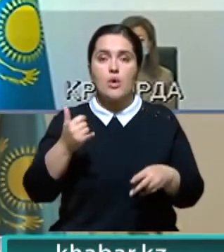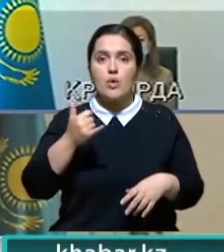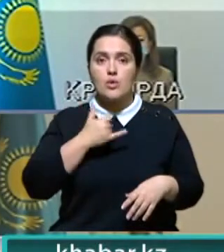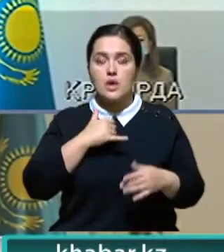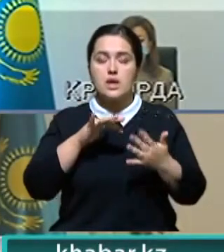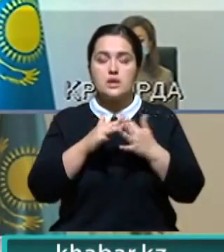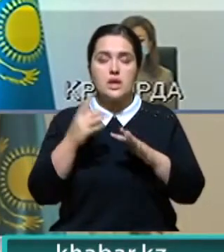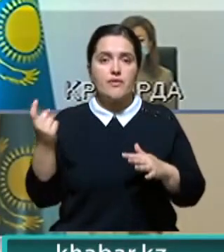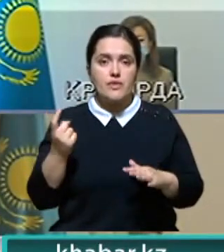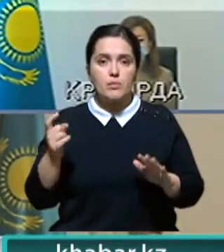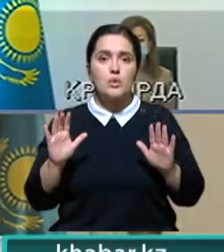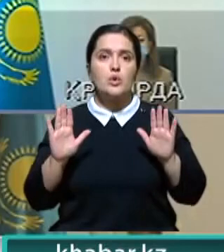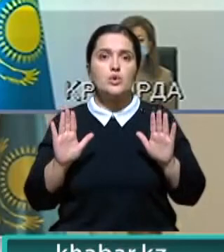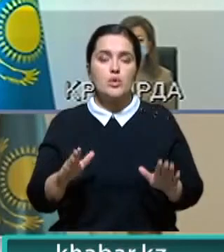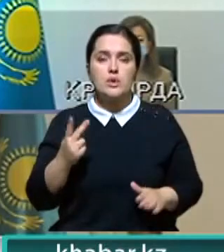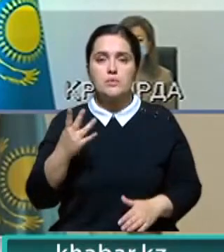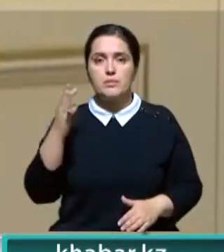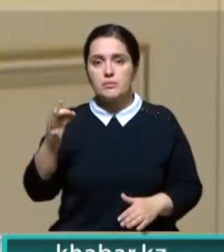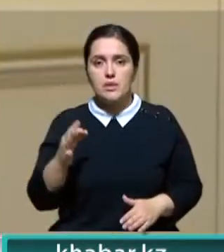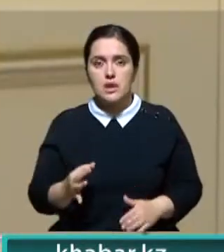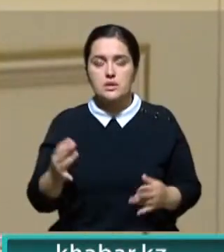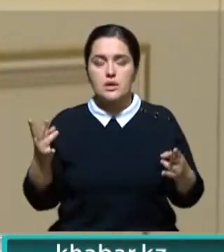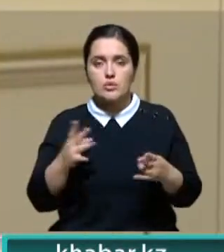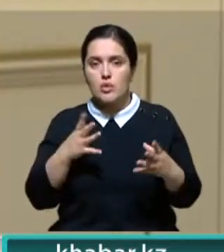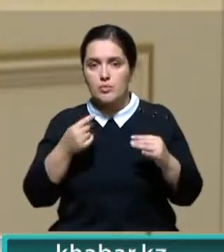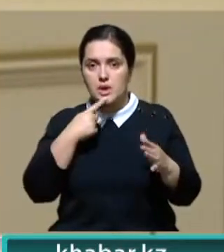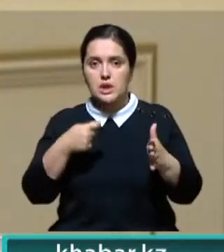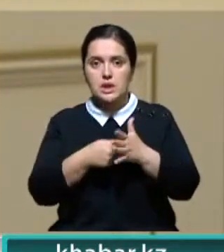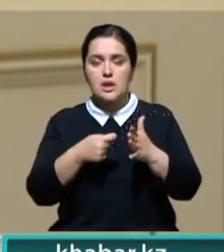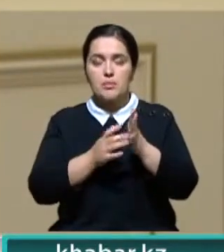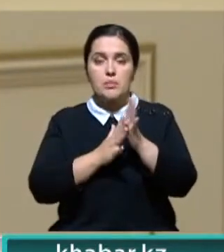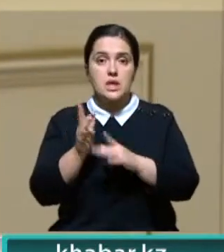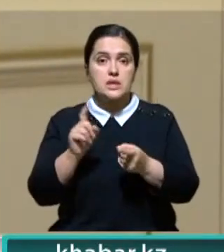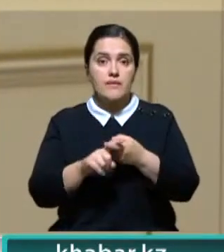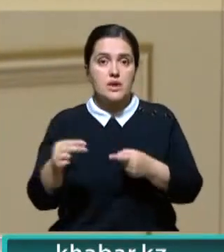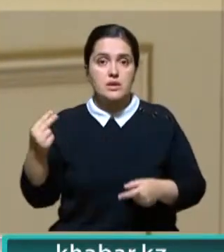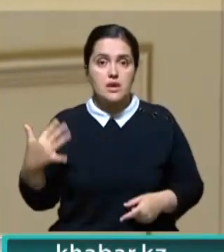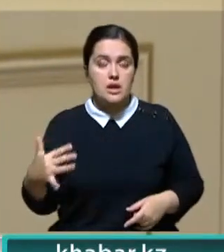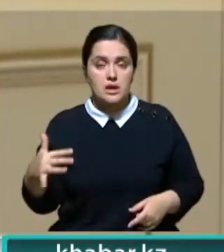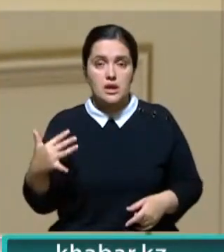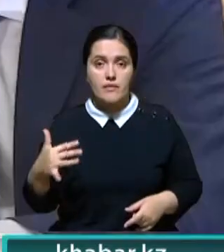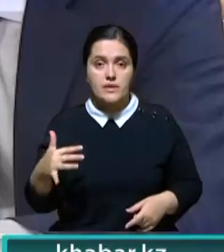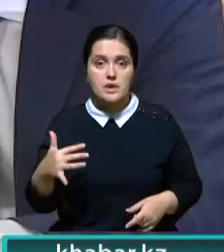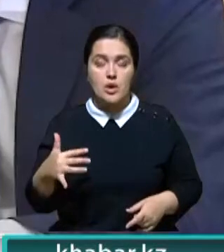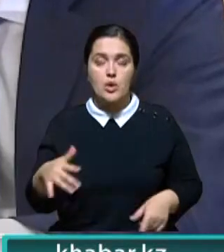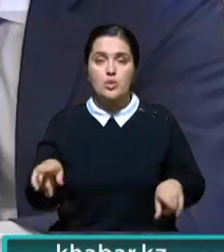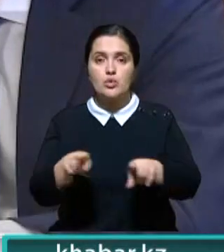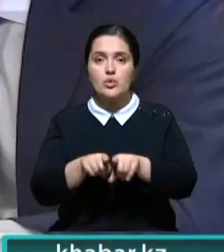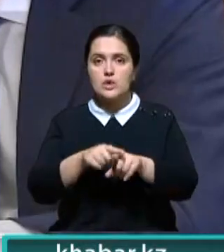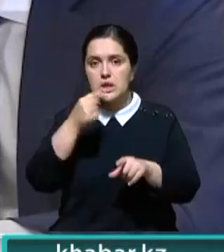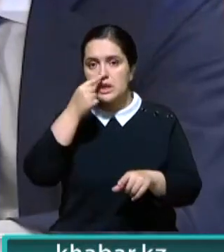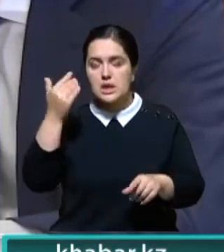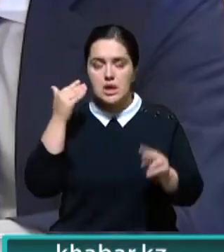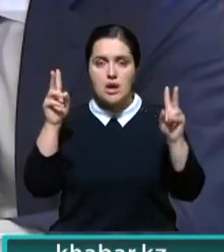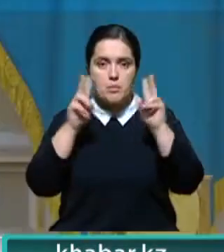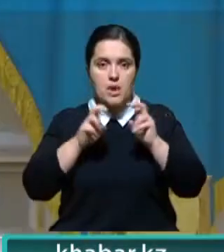фермеры вносят только четверть необходимого объема удобрений. Это связано с их дороговизной. Вдобавок, недавняя проверка